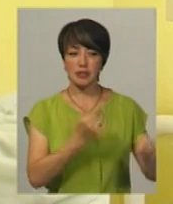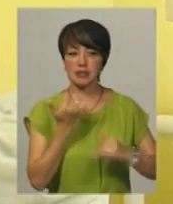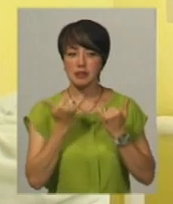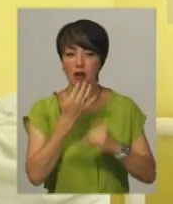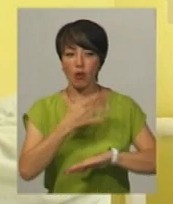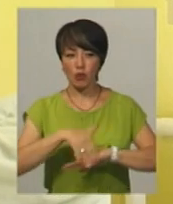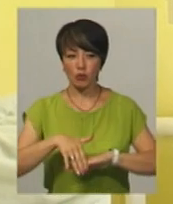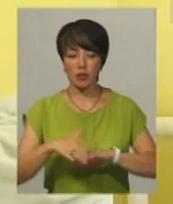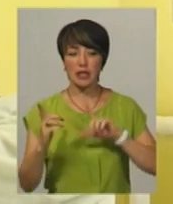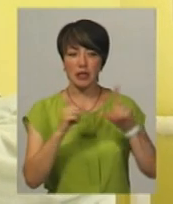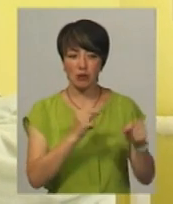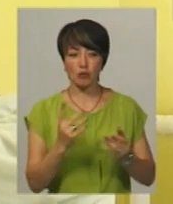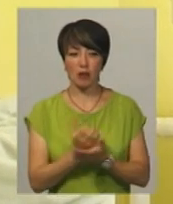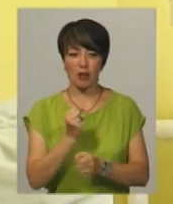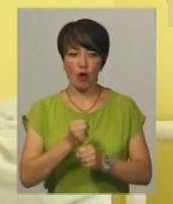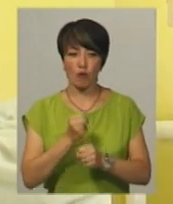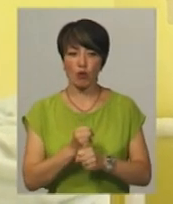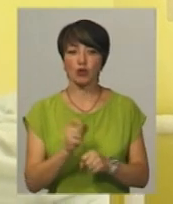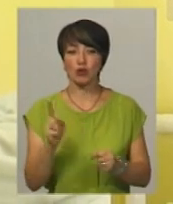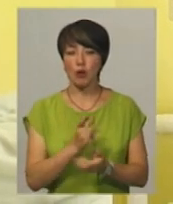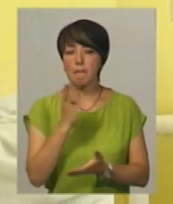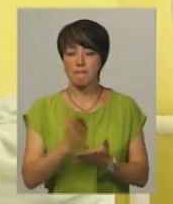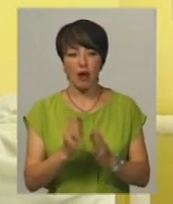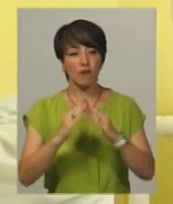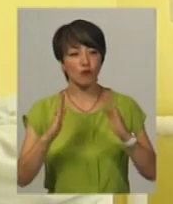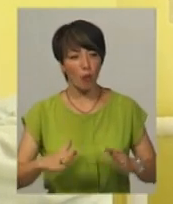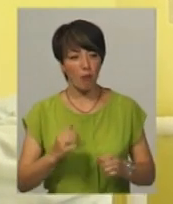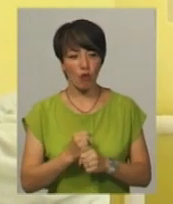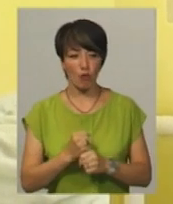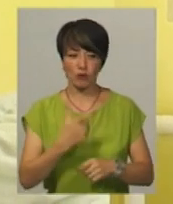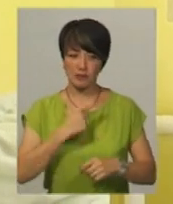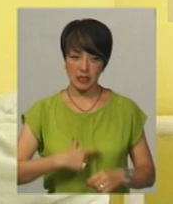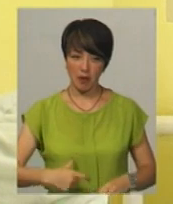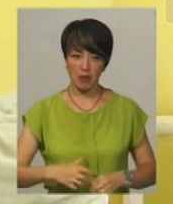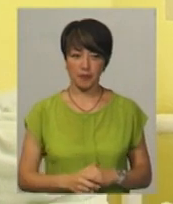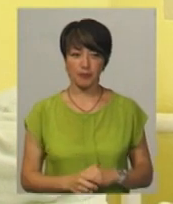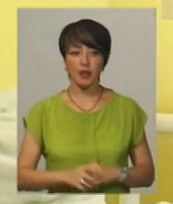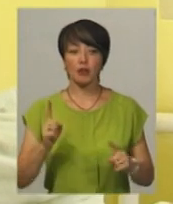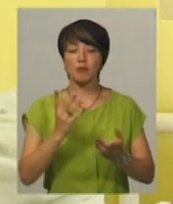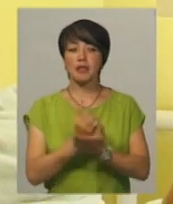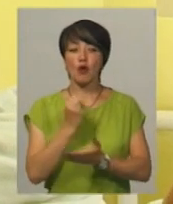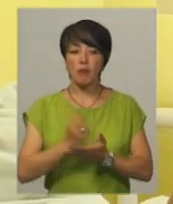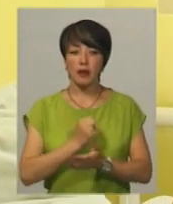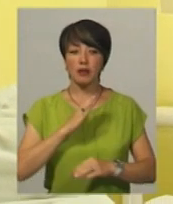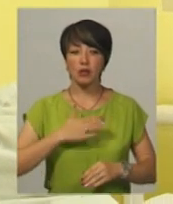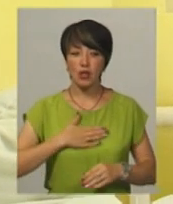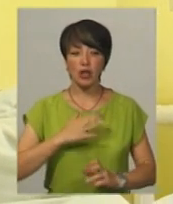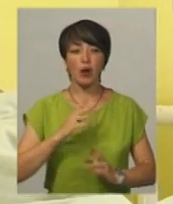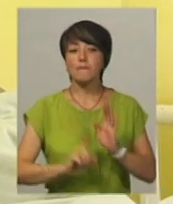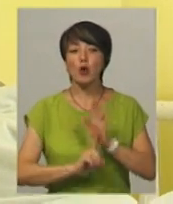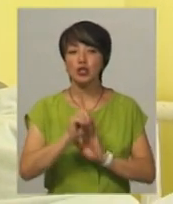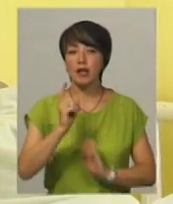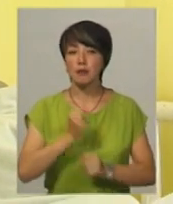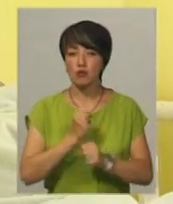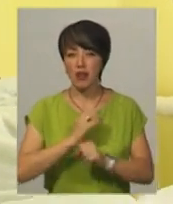границю, їдуть туди на роботу. А щоб мали її вдома, з себе. Щоб заробили наші заводи,